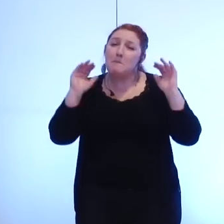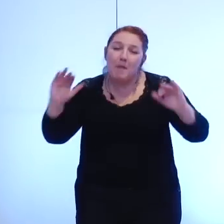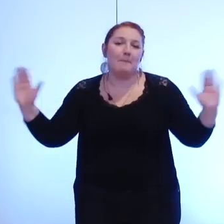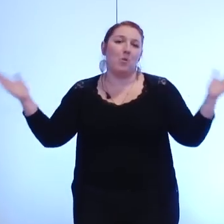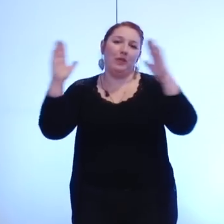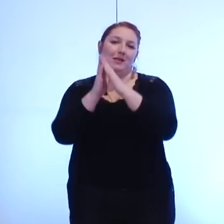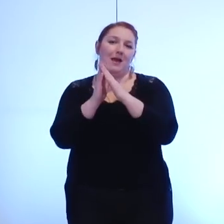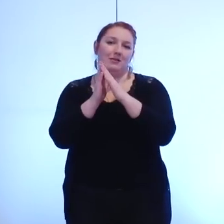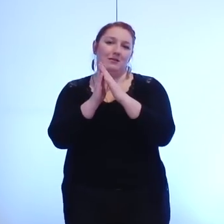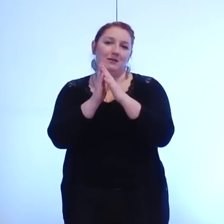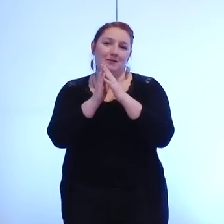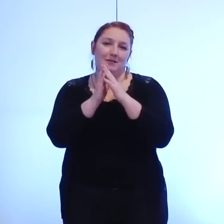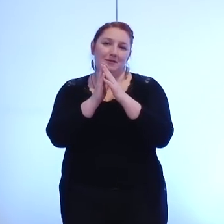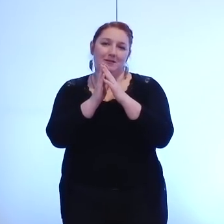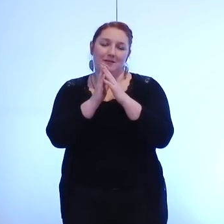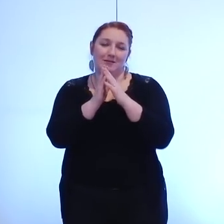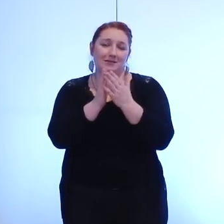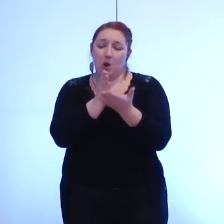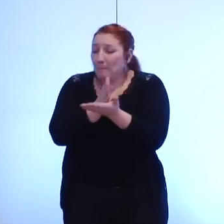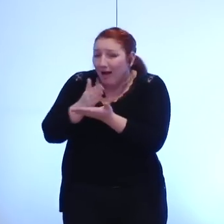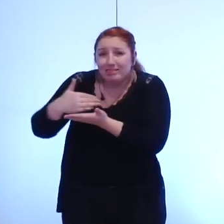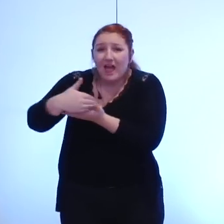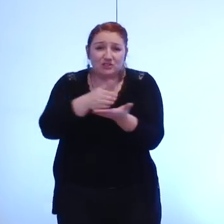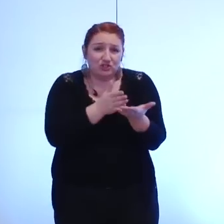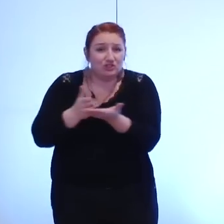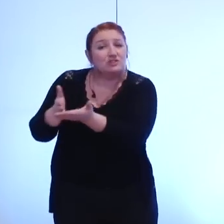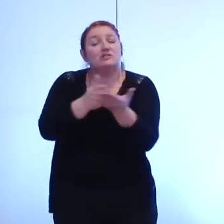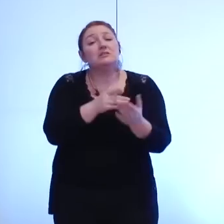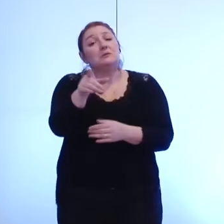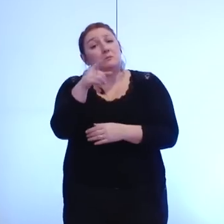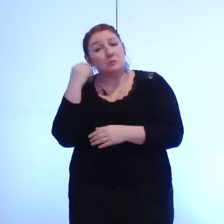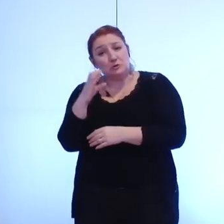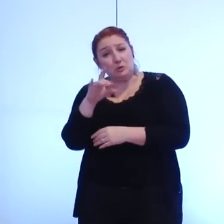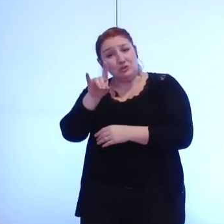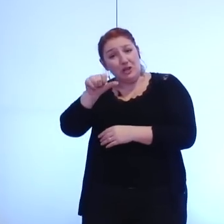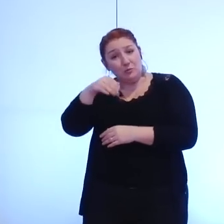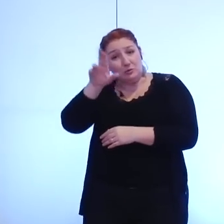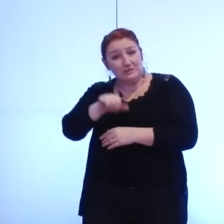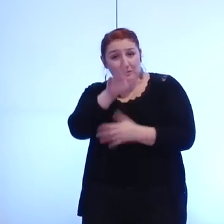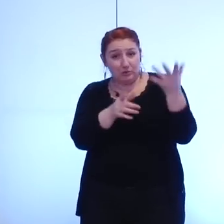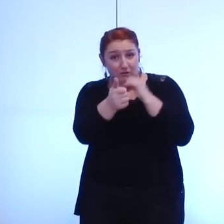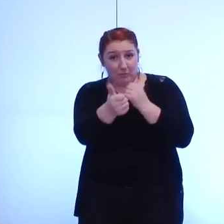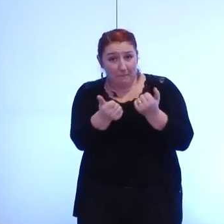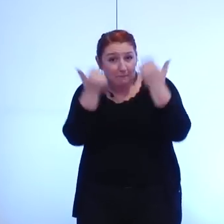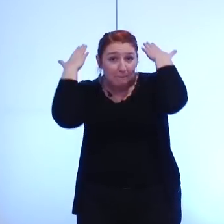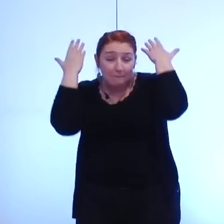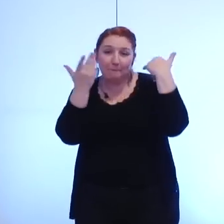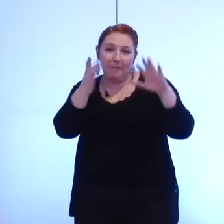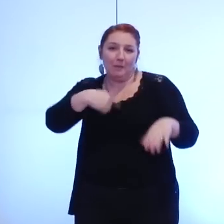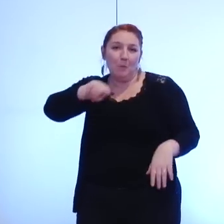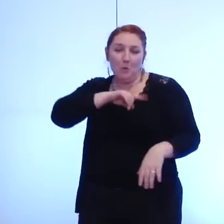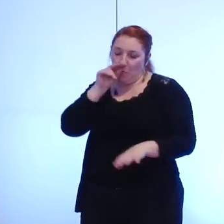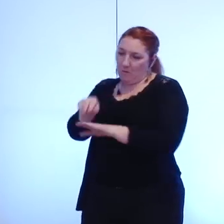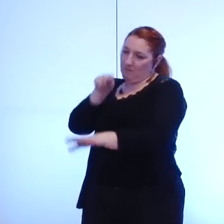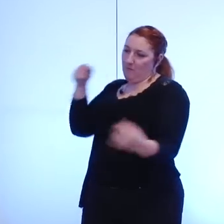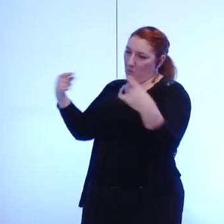mais si ça vous échappe monsieur Chamussy pour nous c'est une chance une chance en termes de politique publique et même en termes